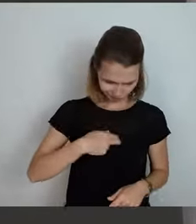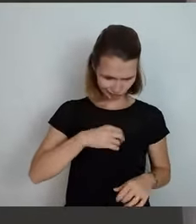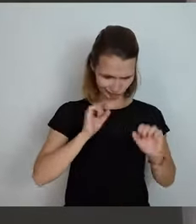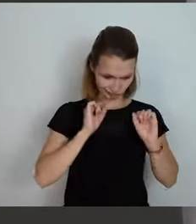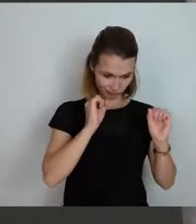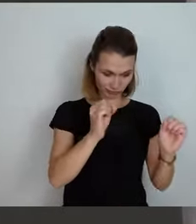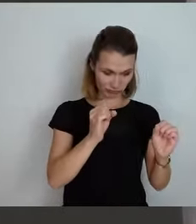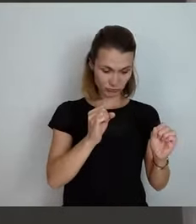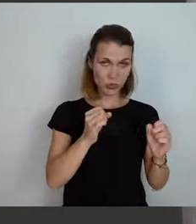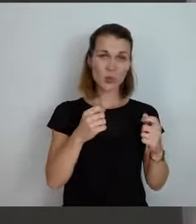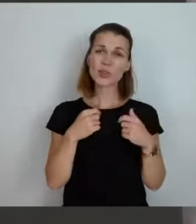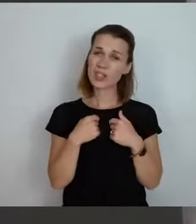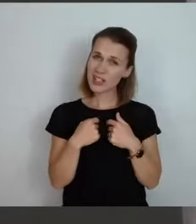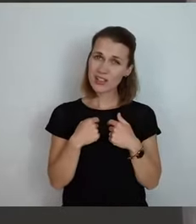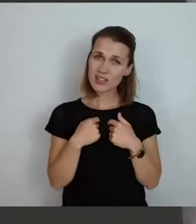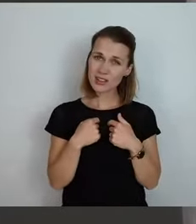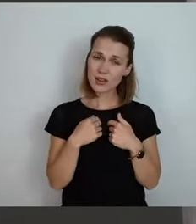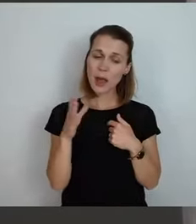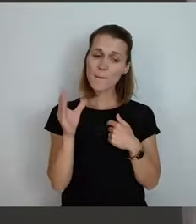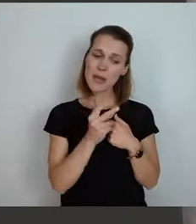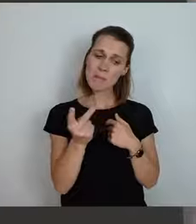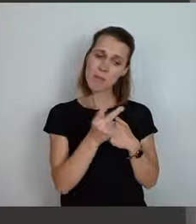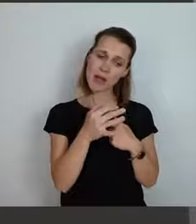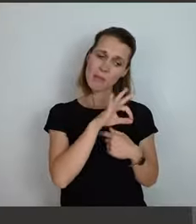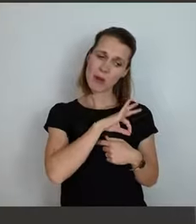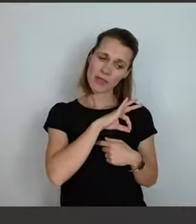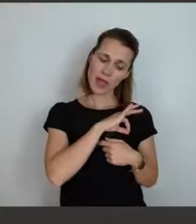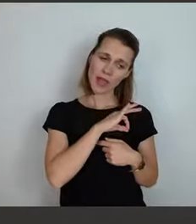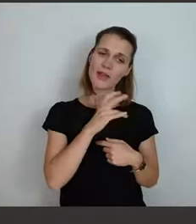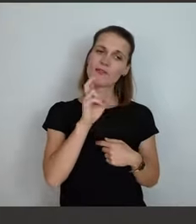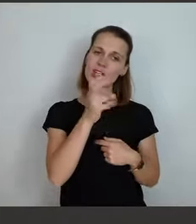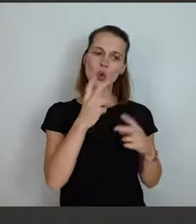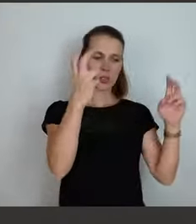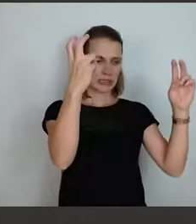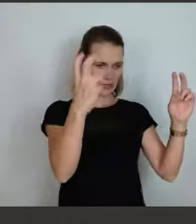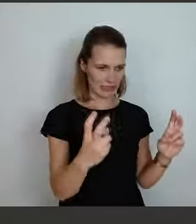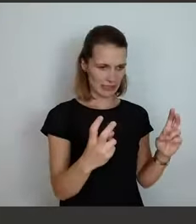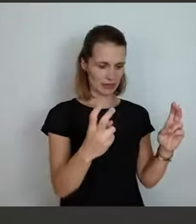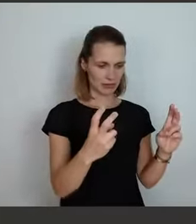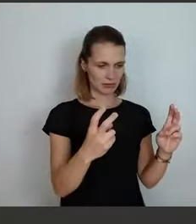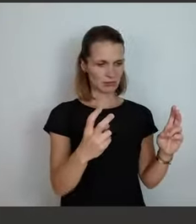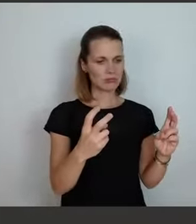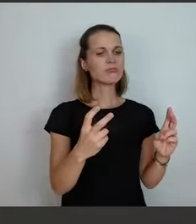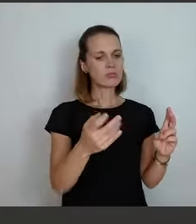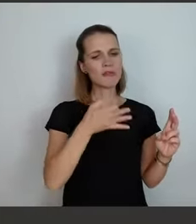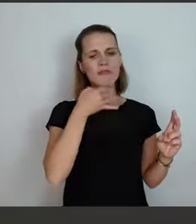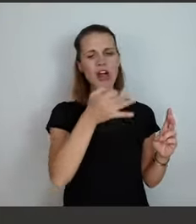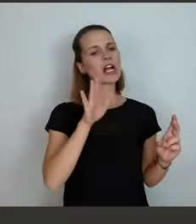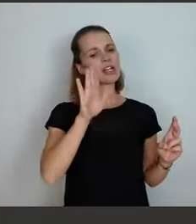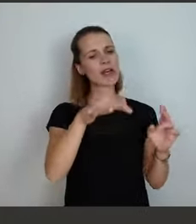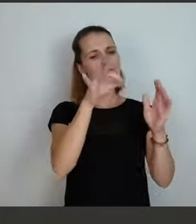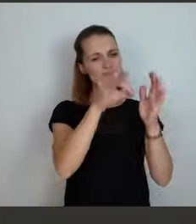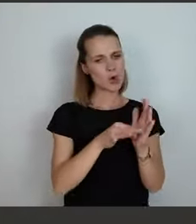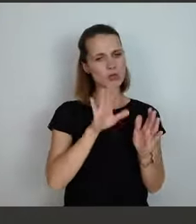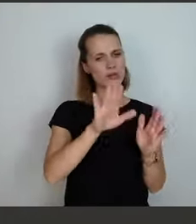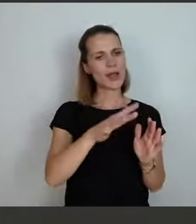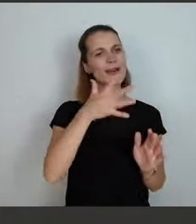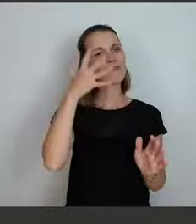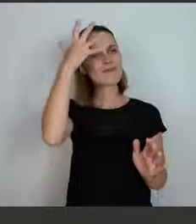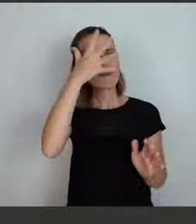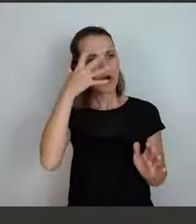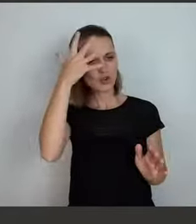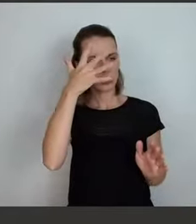versucht, mich mit diesen beiden Parteien hinzusetzen, zu sagen, was sind eure Punkte, was sind eure Vorstellungen, was sind meine,